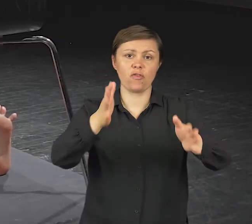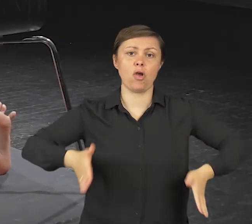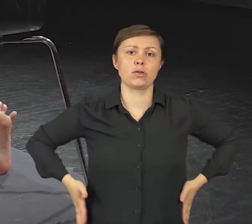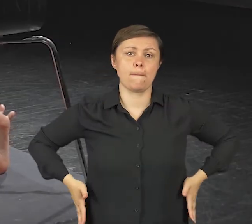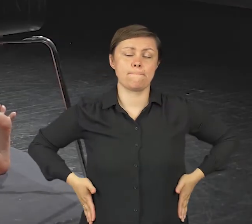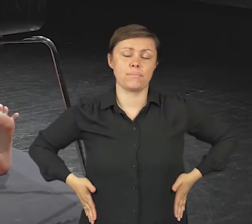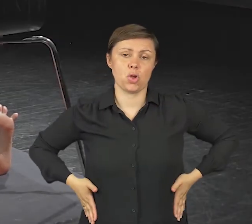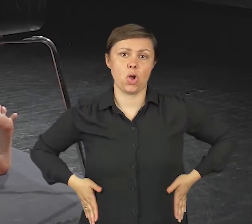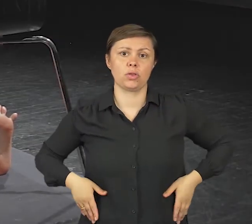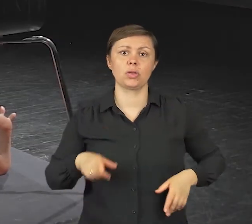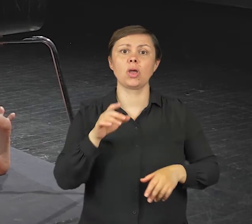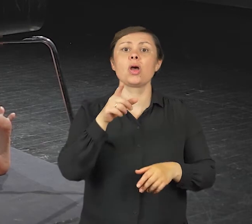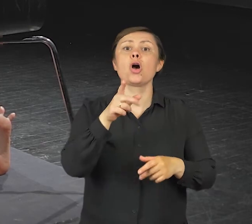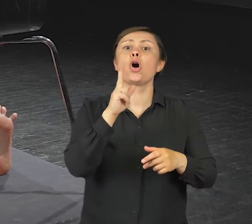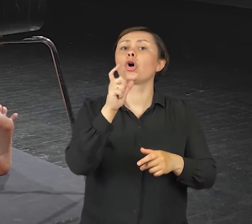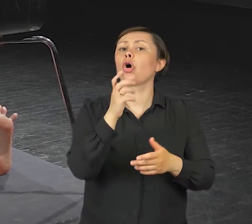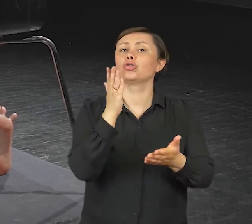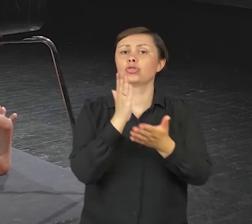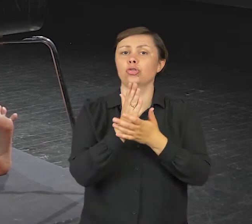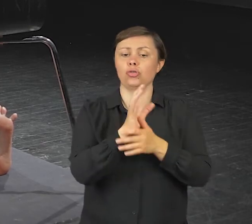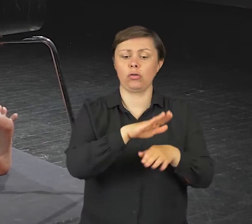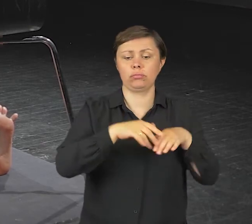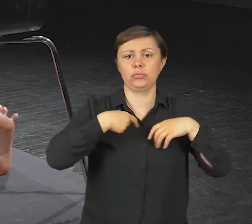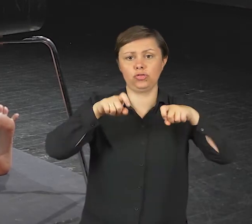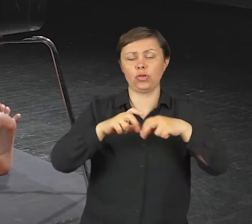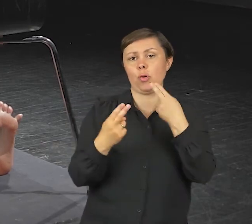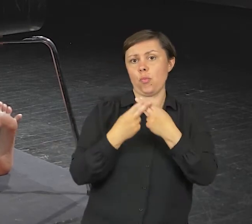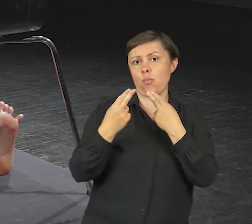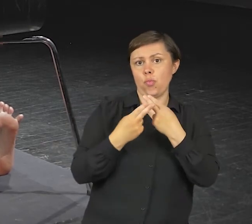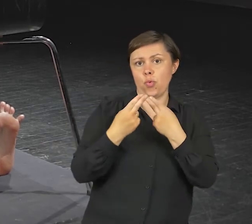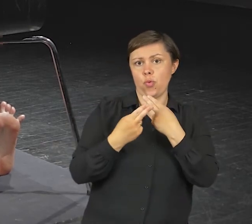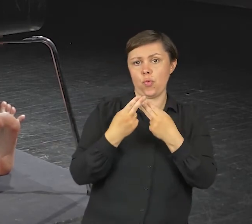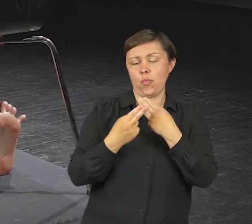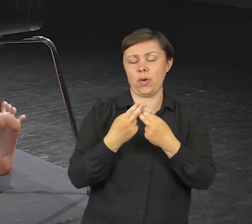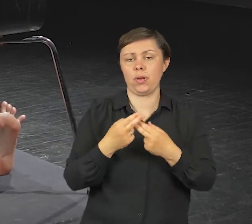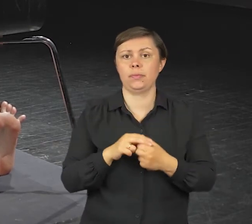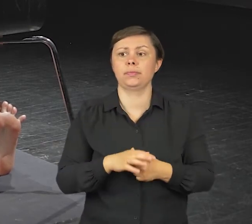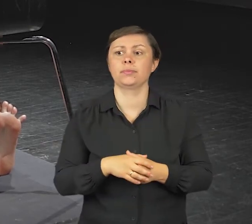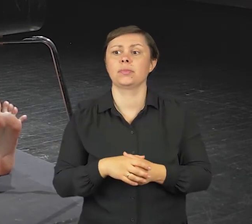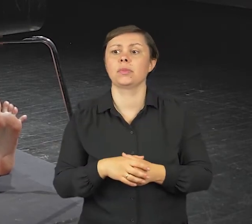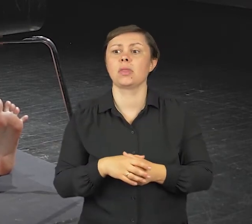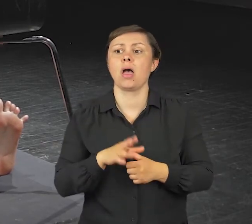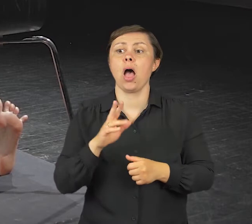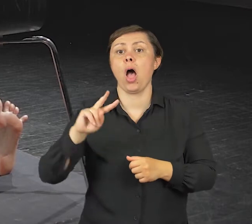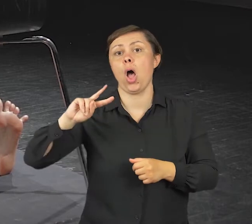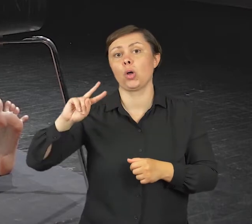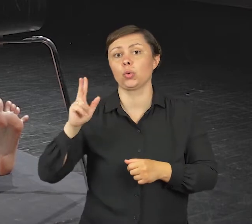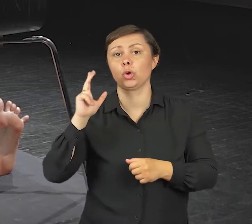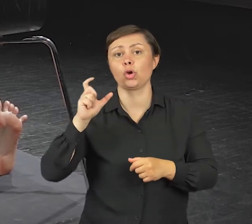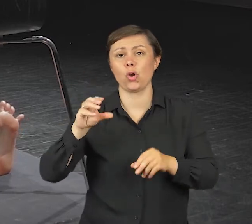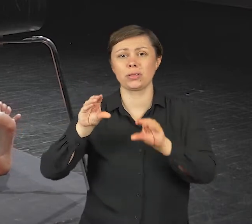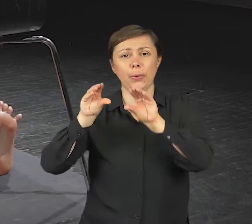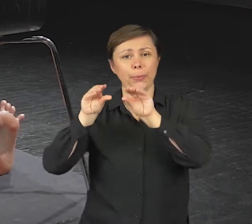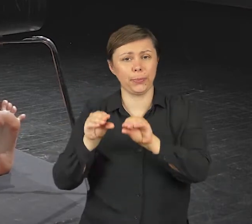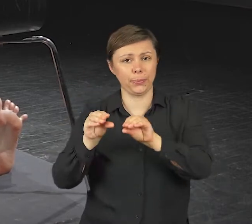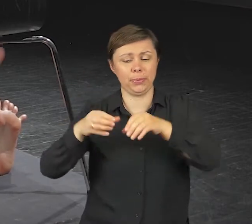kocu oprzesz tylko pośladki, uda niech będą nad ziemią. I znowu ten koc zrolowany, cieńszy